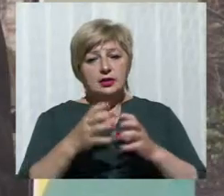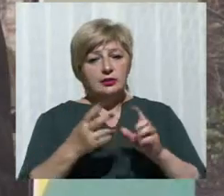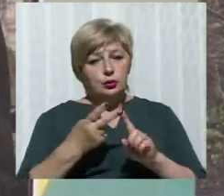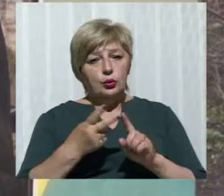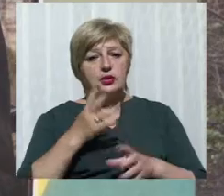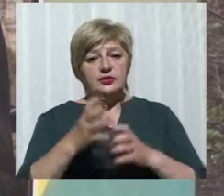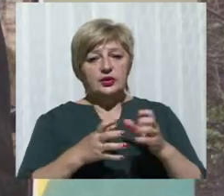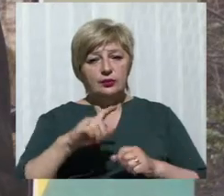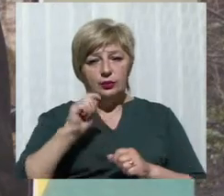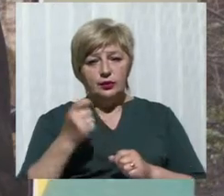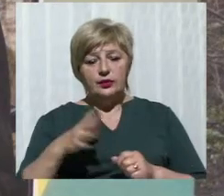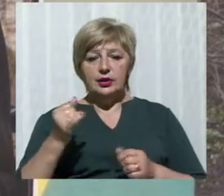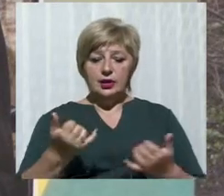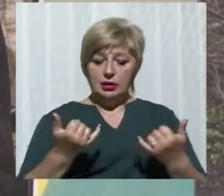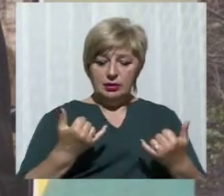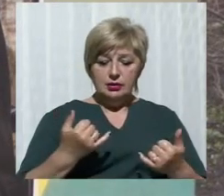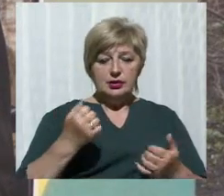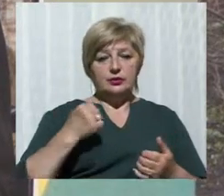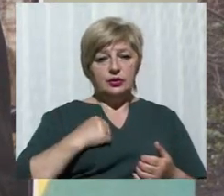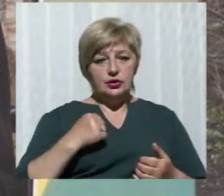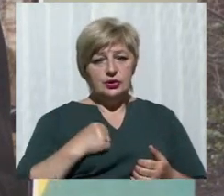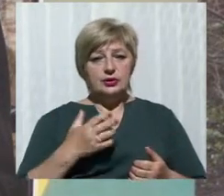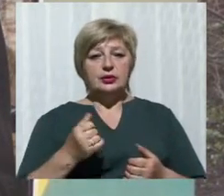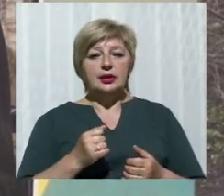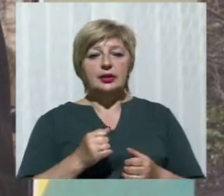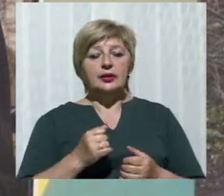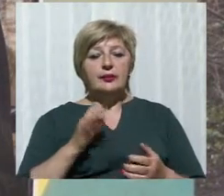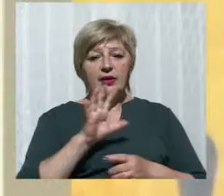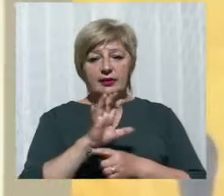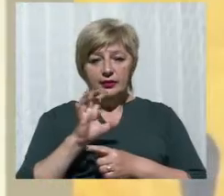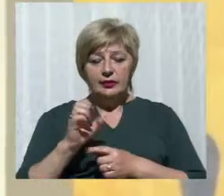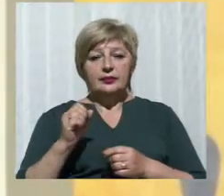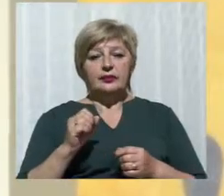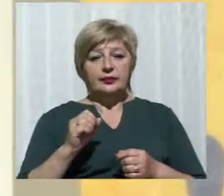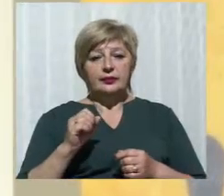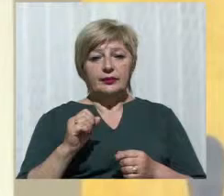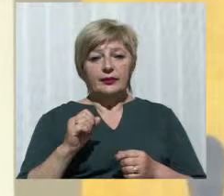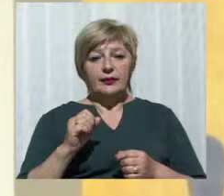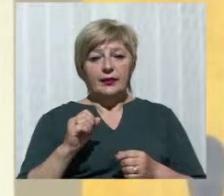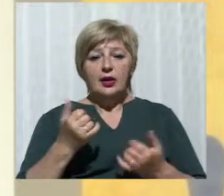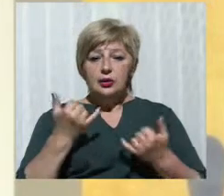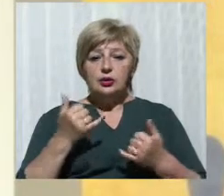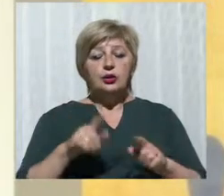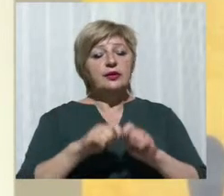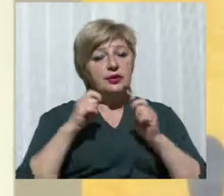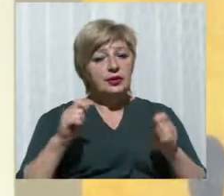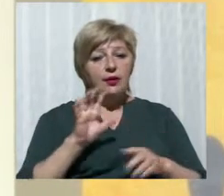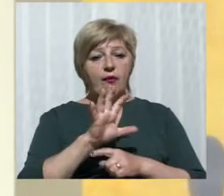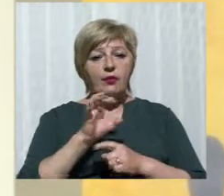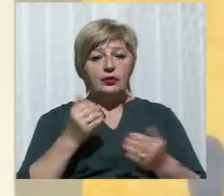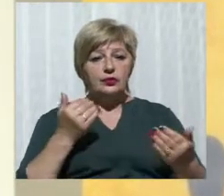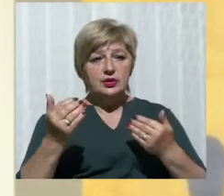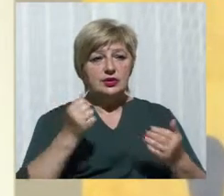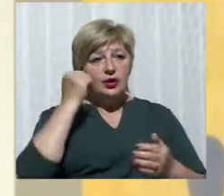разом. Зйомки проходили вдома або на подвір'ї у ветеранів Другої світової. На сьогодні ми відкриваємо фотовиставку, яка називається «Ветеран